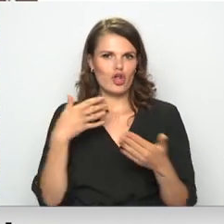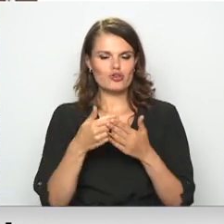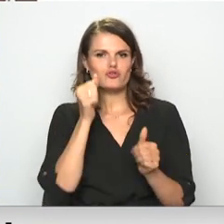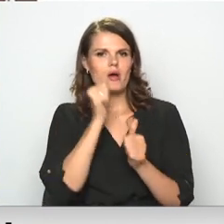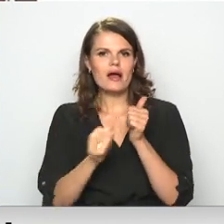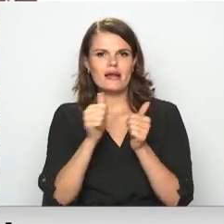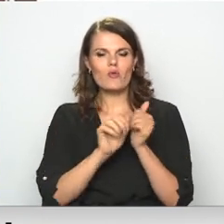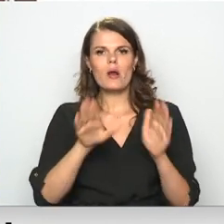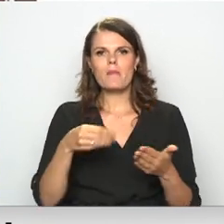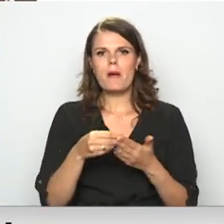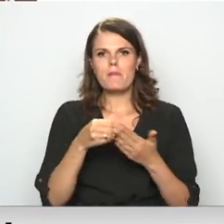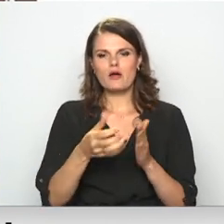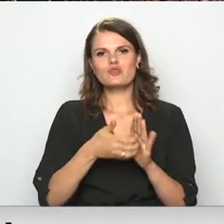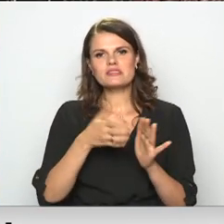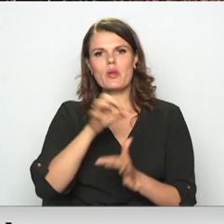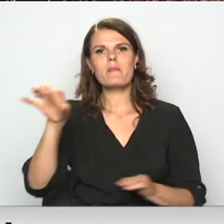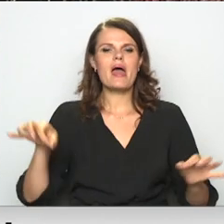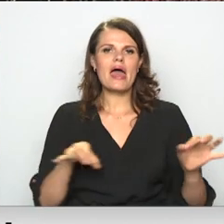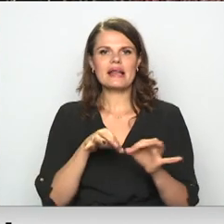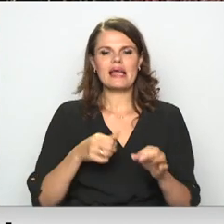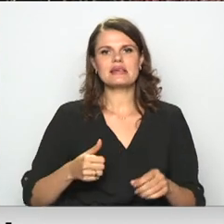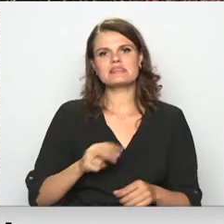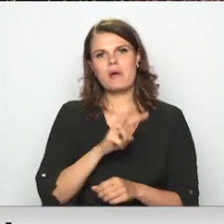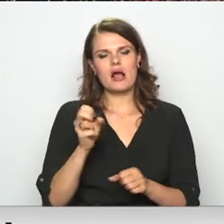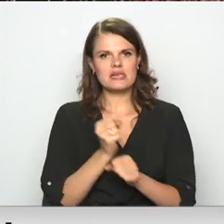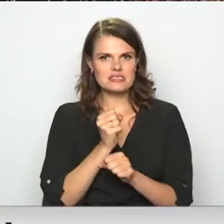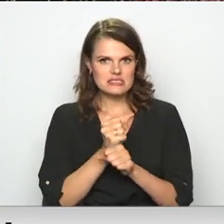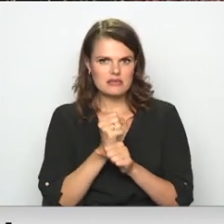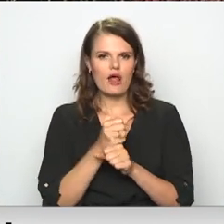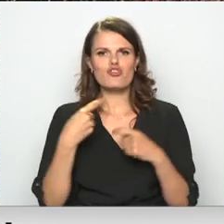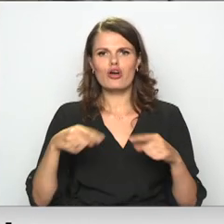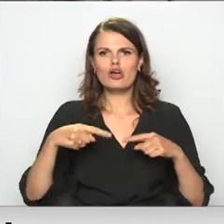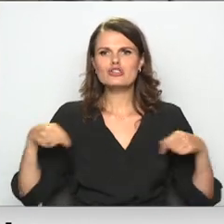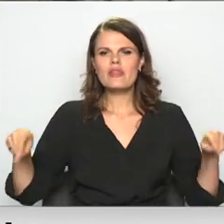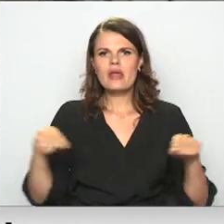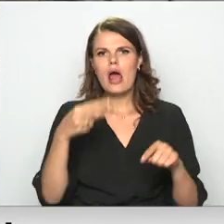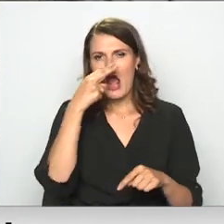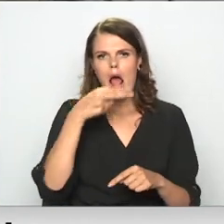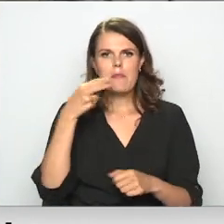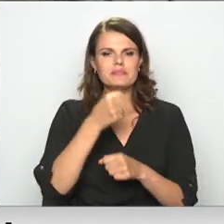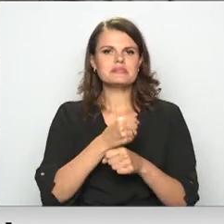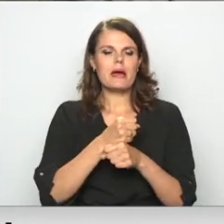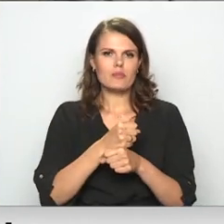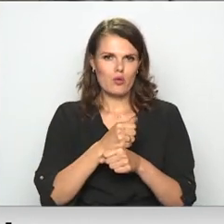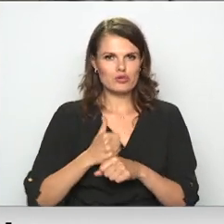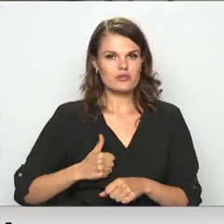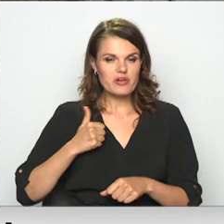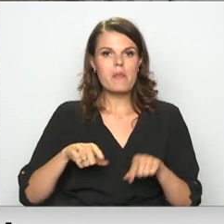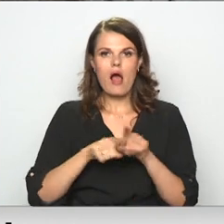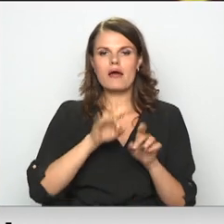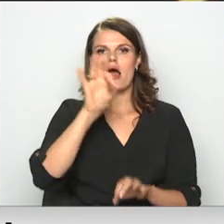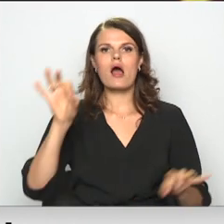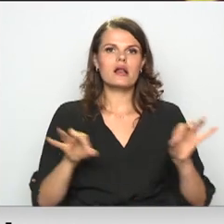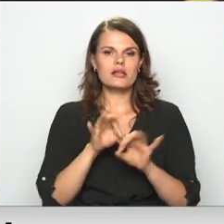regulāri par maksu izmanto mērniecības nozrē strādājošie, dažādu teritoriju apsēmniekošanas uzņēmumi arī arhitektu